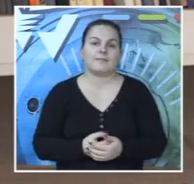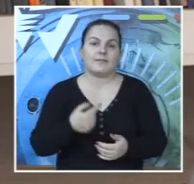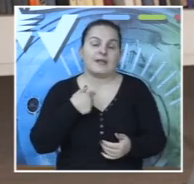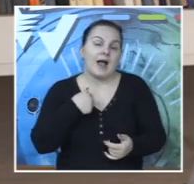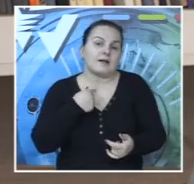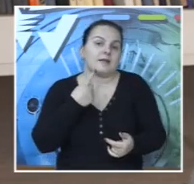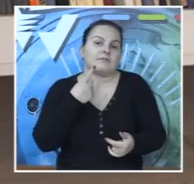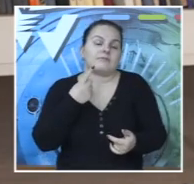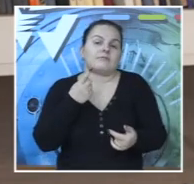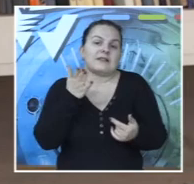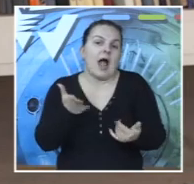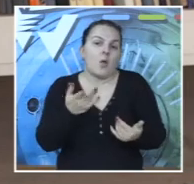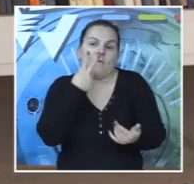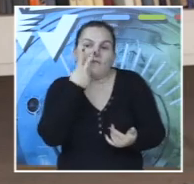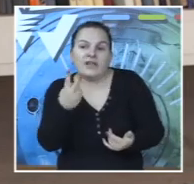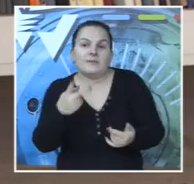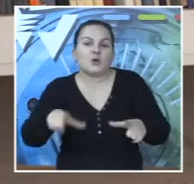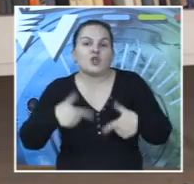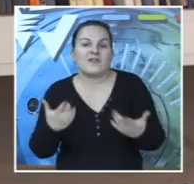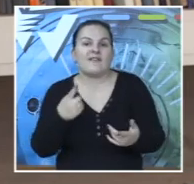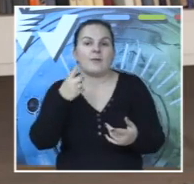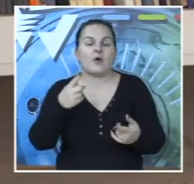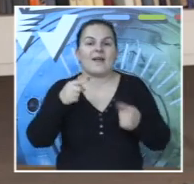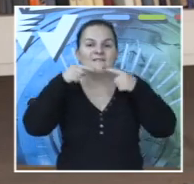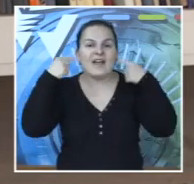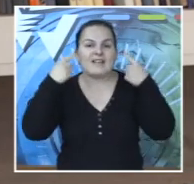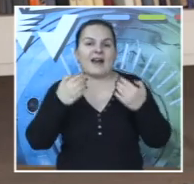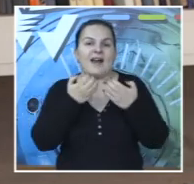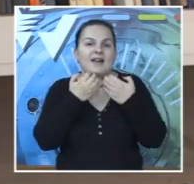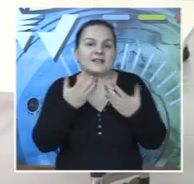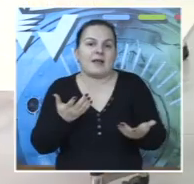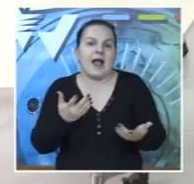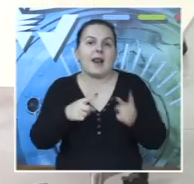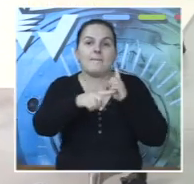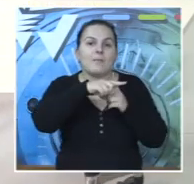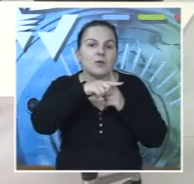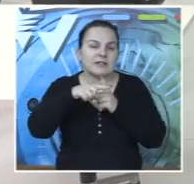Dečak borac, stvarno. Ja sam ga tako, eto, doživljavao, vedar nasmijan, pozitivan.